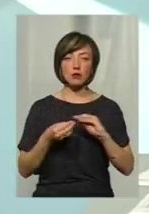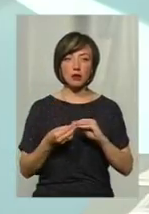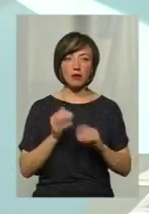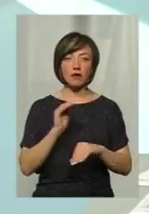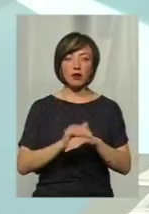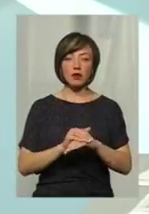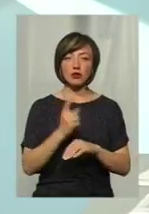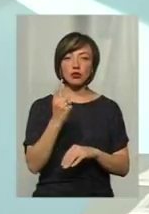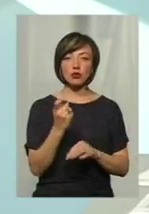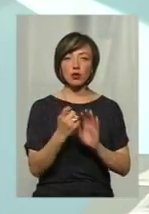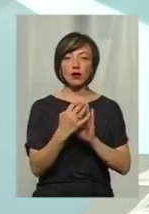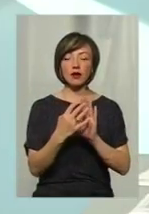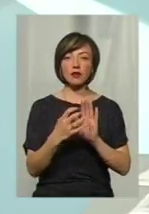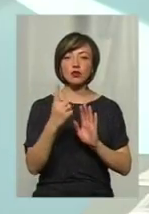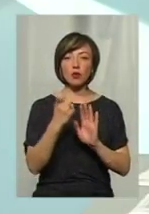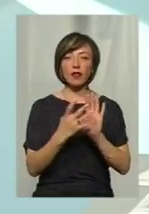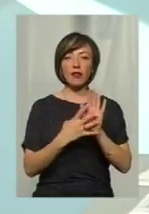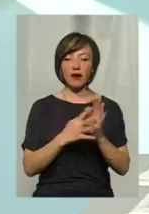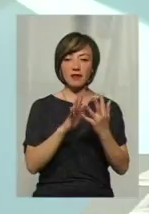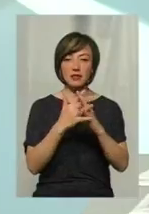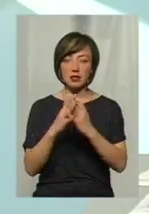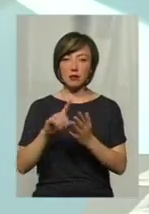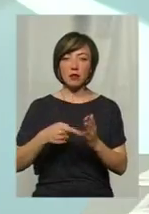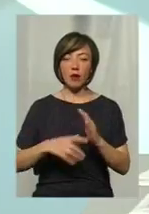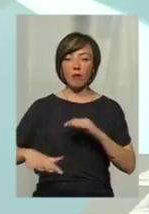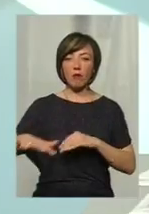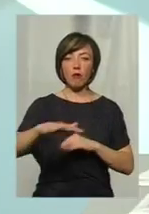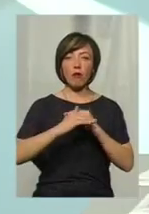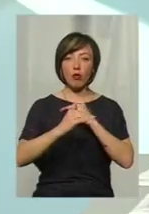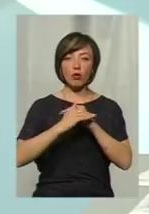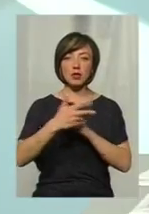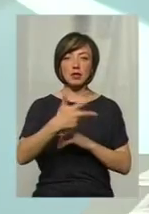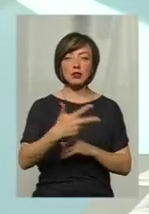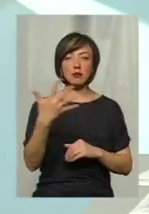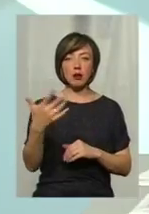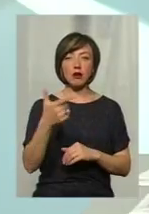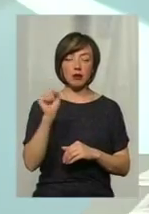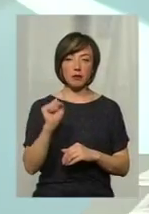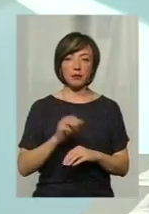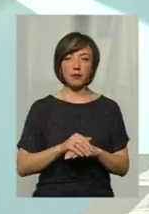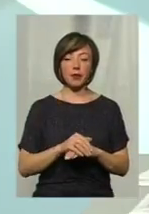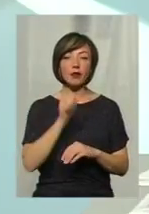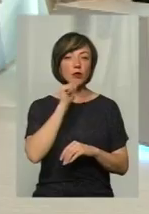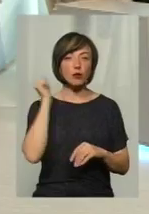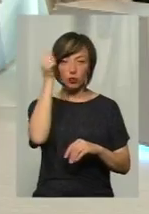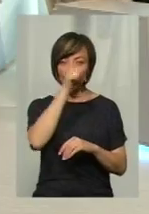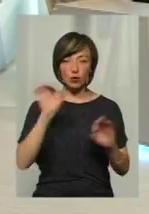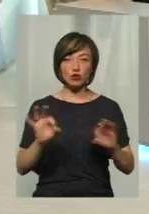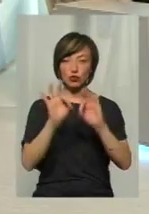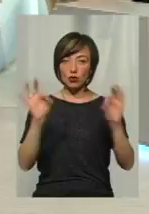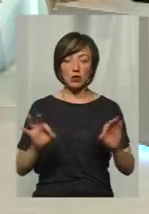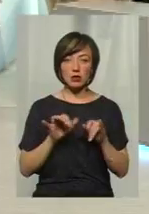ми виявили в 109 населених пунктах, на площі майже 35 гектар. А минулого року жодних